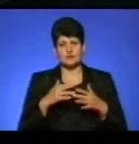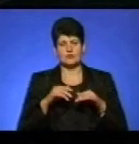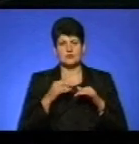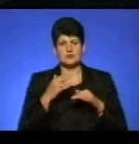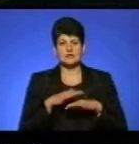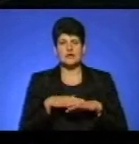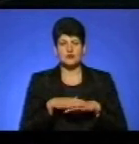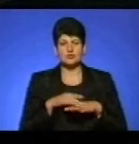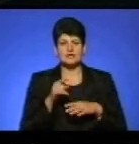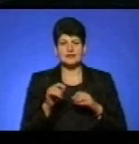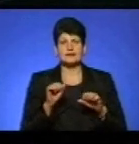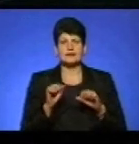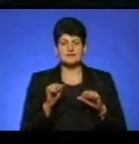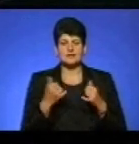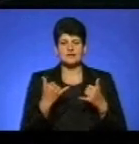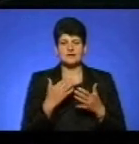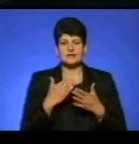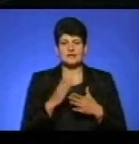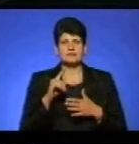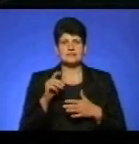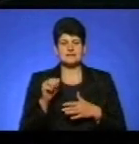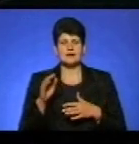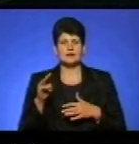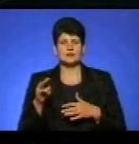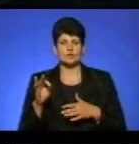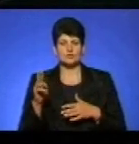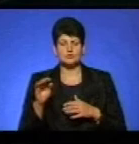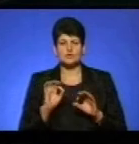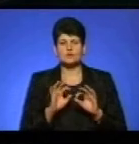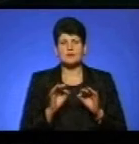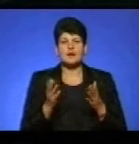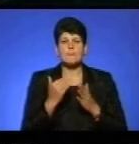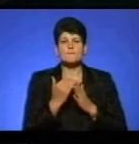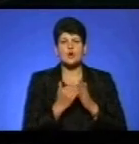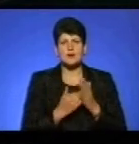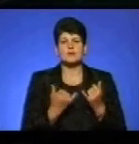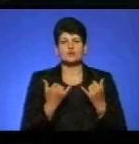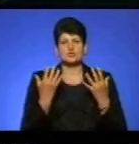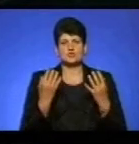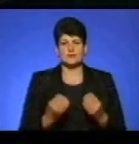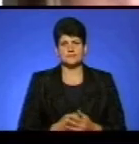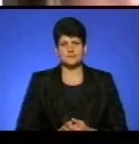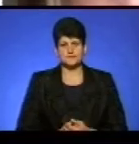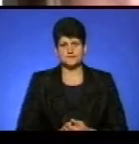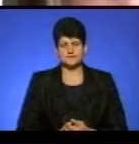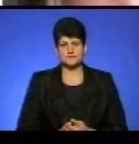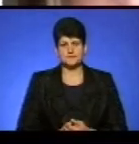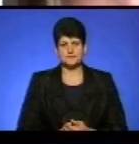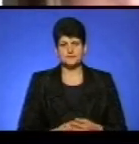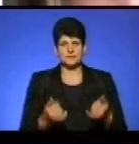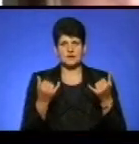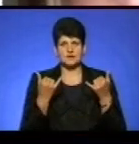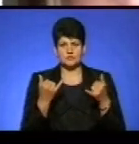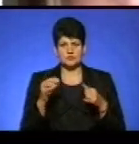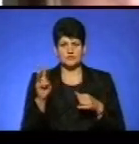Наталія Білос, яка зараз перебуває у Затоці, розповіла, яка програма на сьогодні. Сьогодні